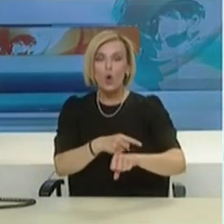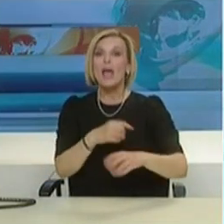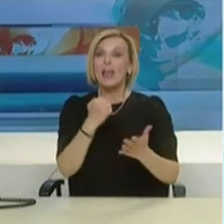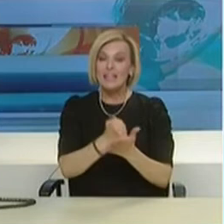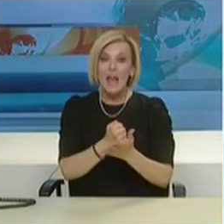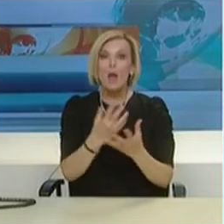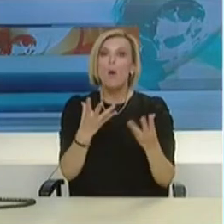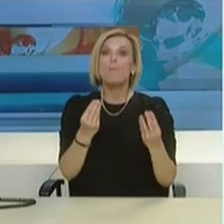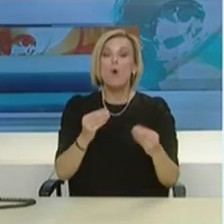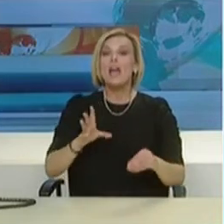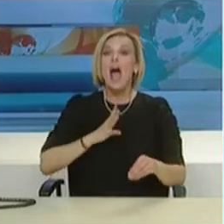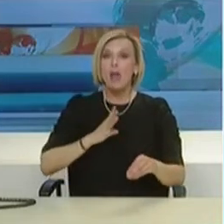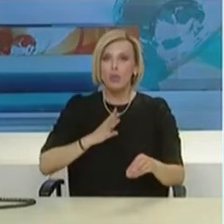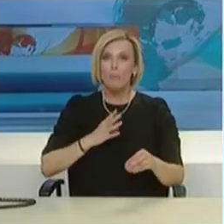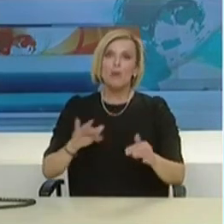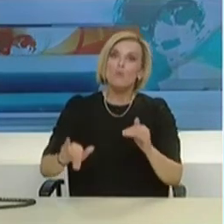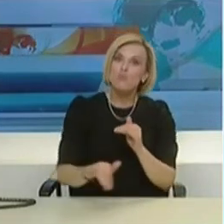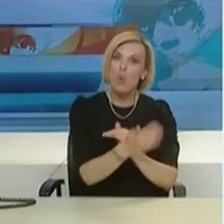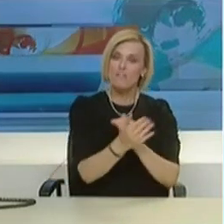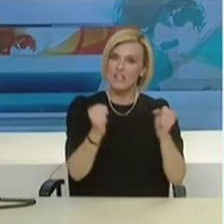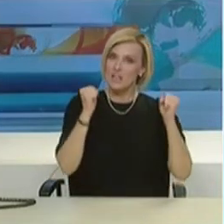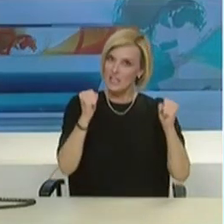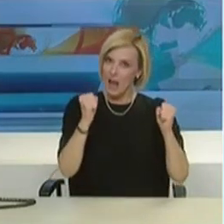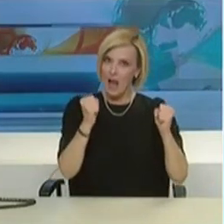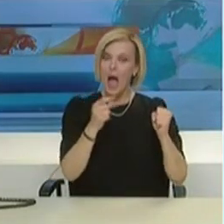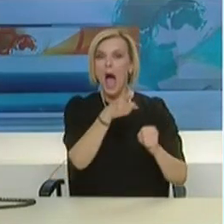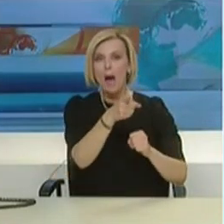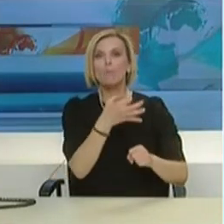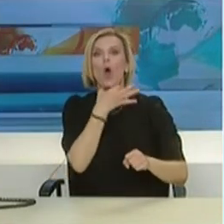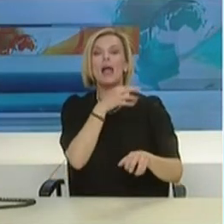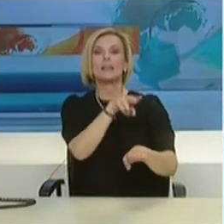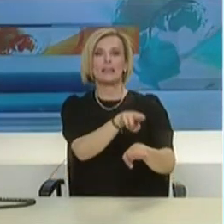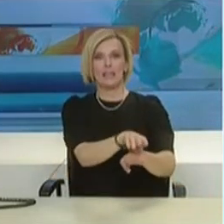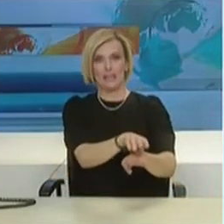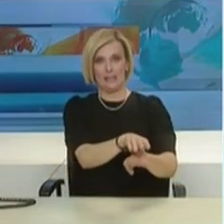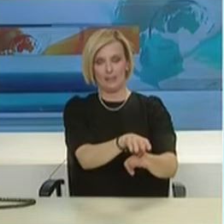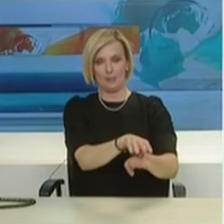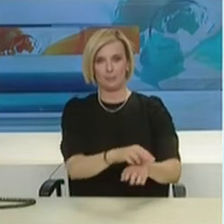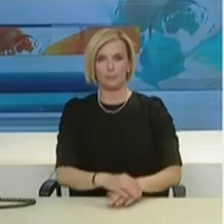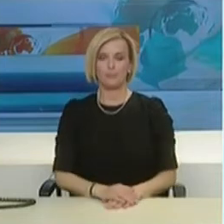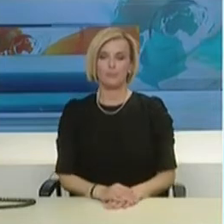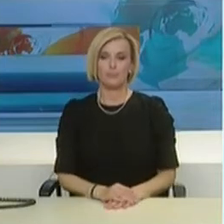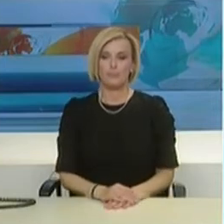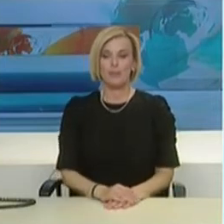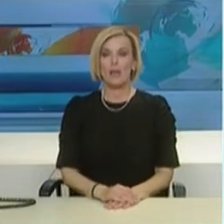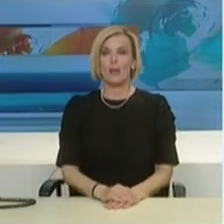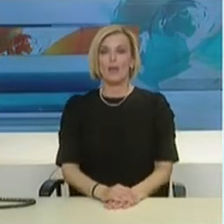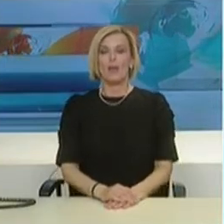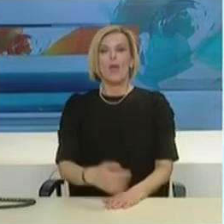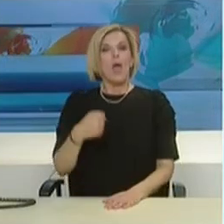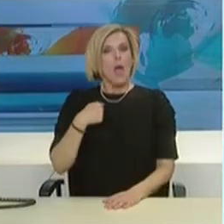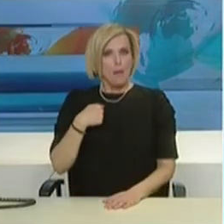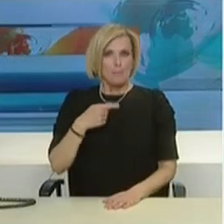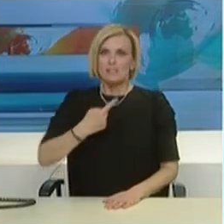νοσηλεύχουμε τέτοιους ασθενείς από το νέο χορονοϊό. Εγώ είμαι εδώ για να ανακοινώνω αποφάσεις. Κάποια τέτοια απόφαση δεν